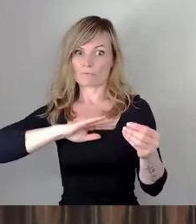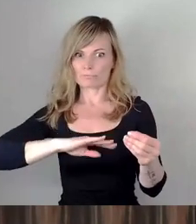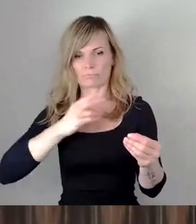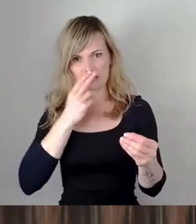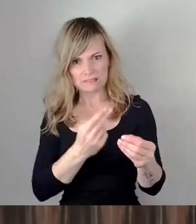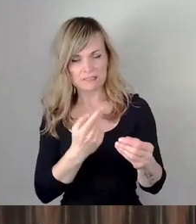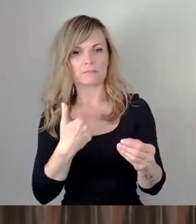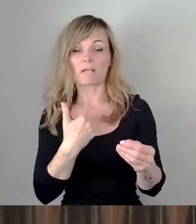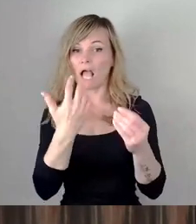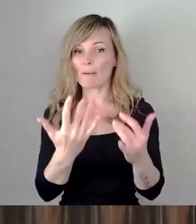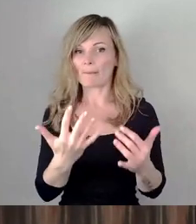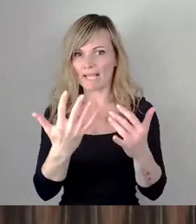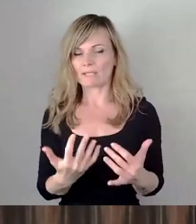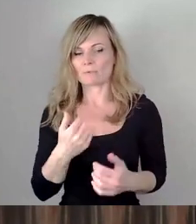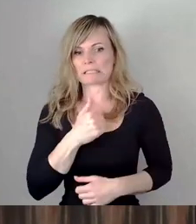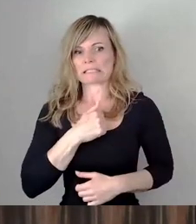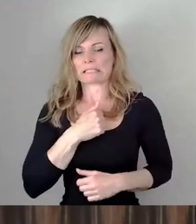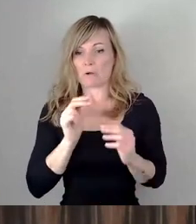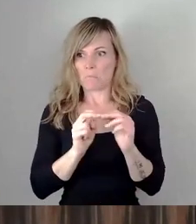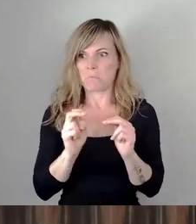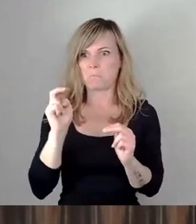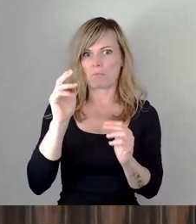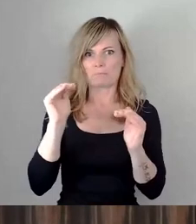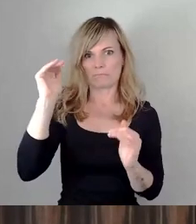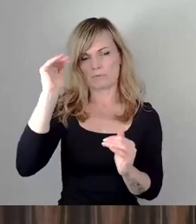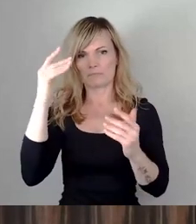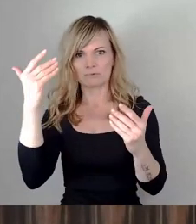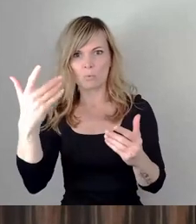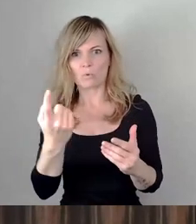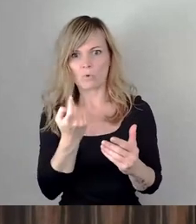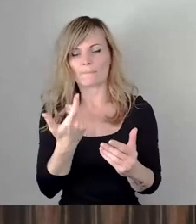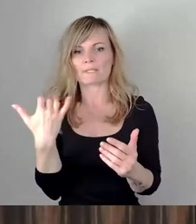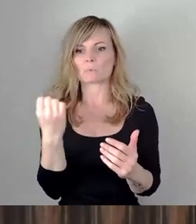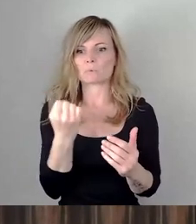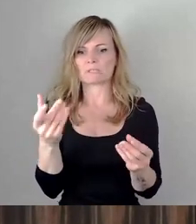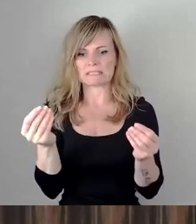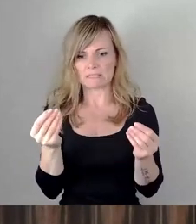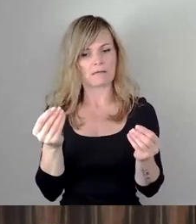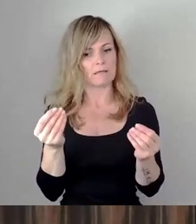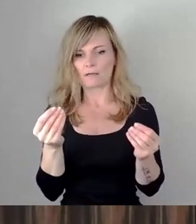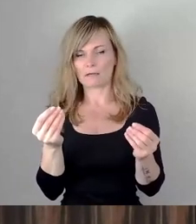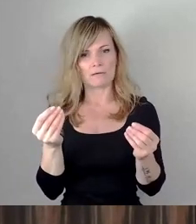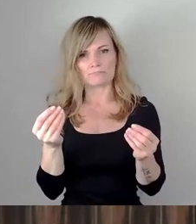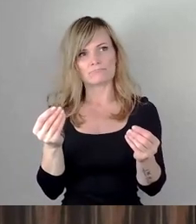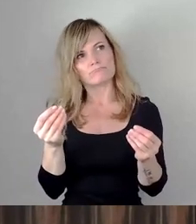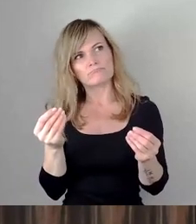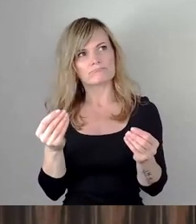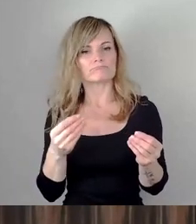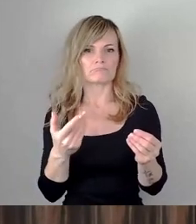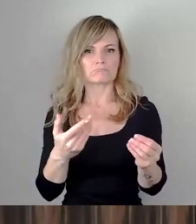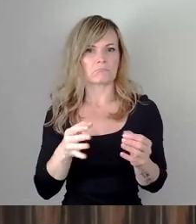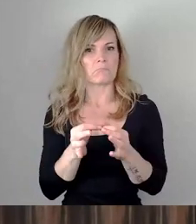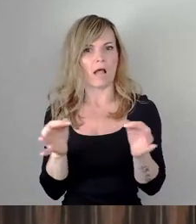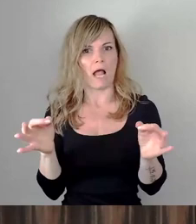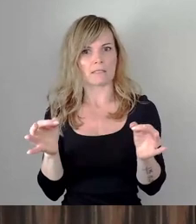dass also der befürchtete Sprung, Kostensprung, auf uns zukommt, dass der eigentlich in einem moderaten Rahmen geblieben